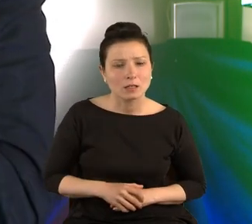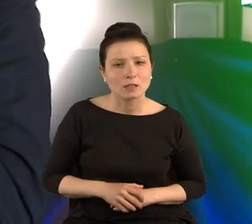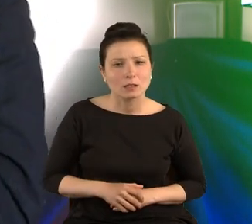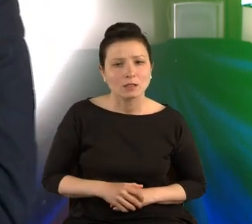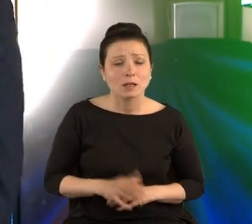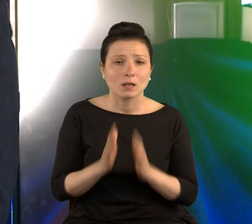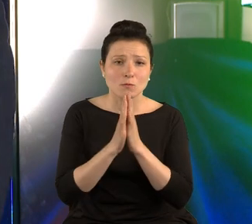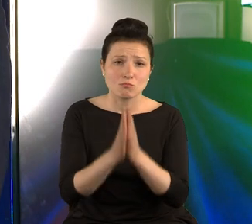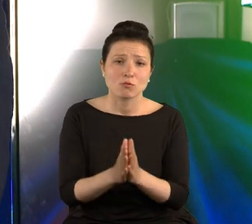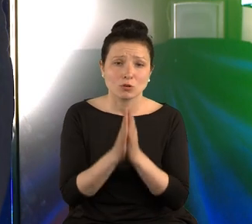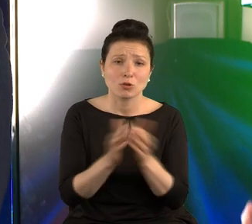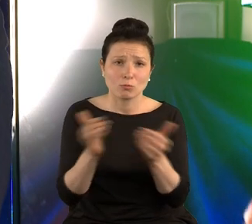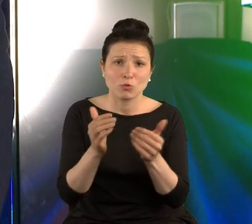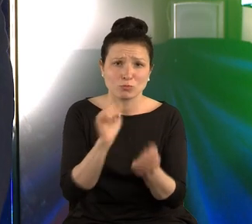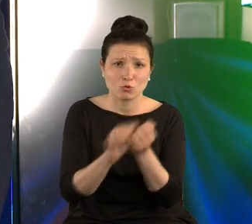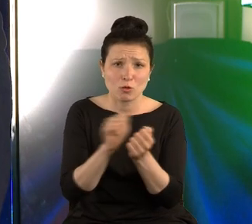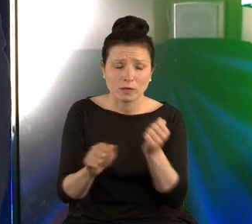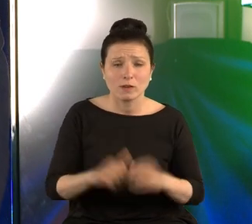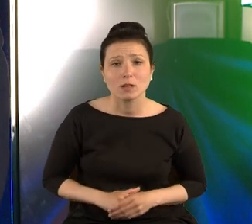Bardzo proszę, to może być szkodliwe.